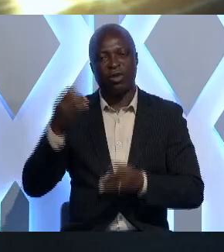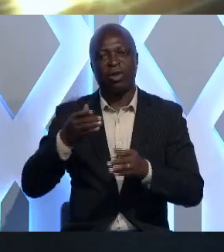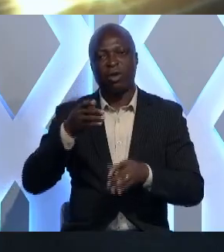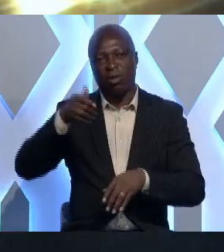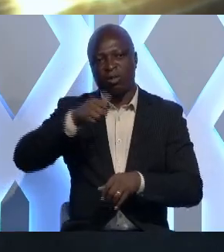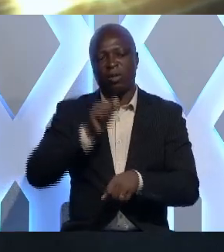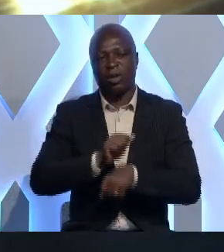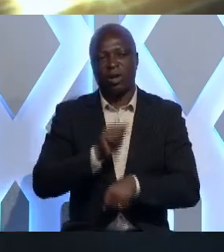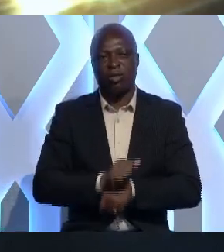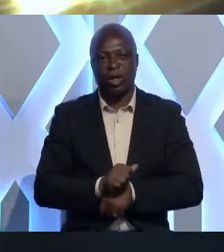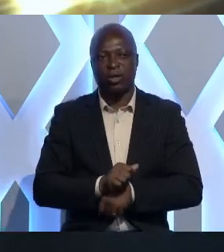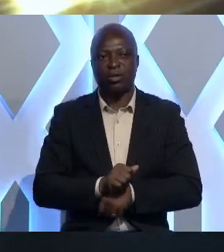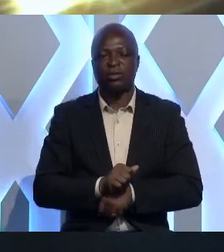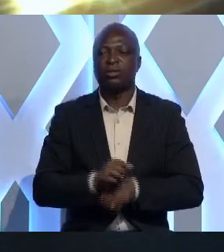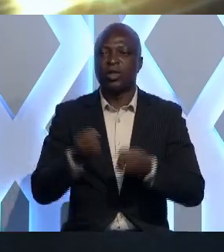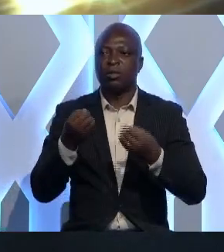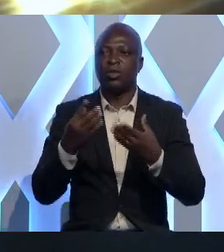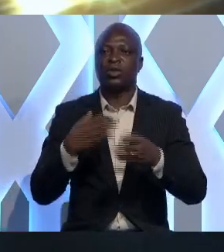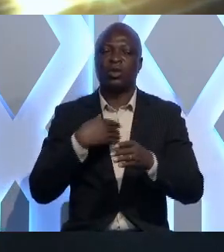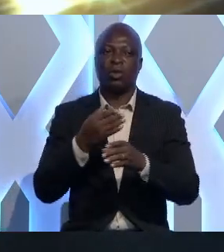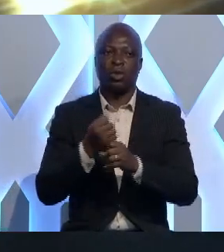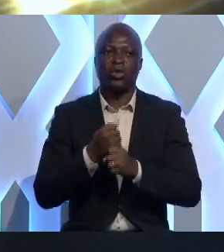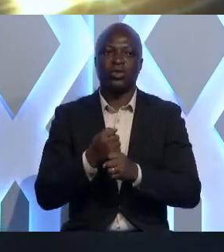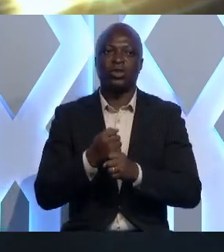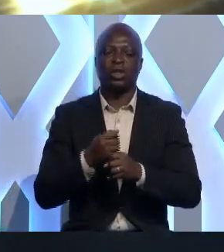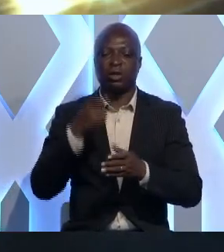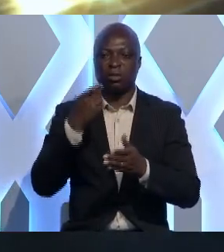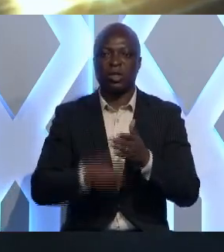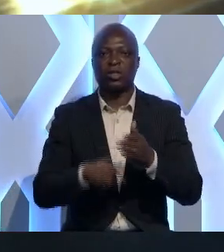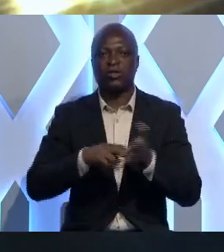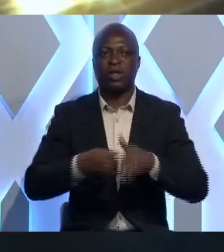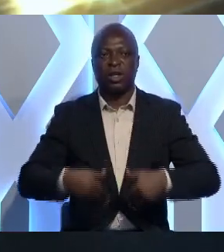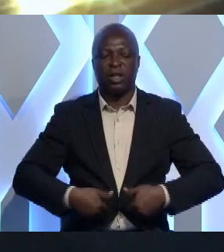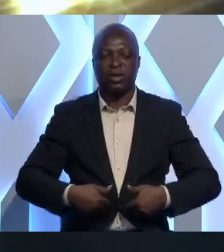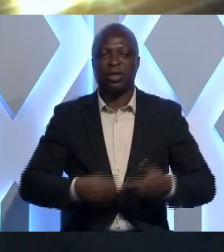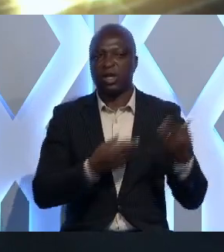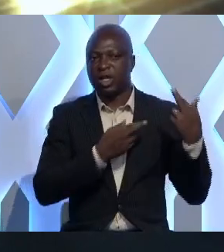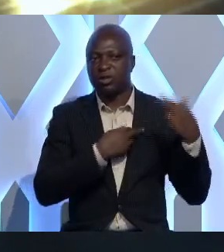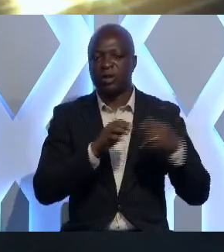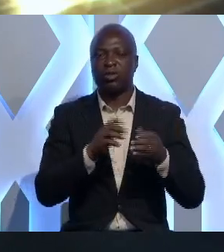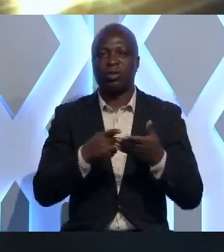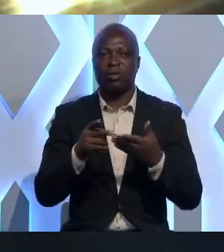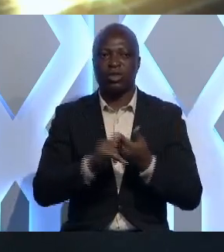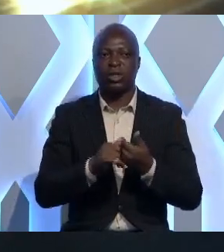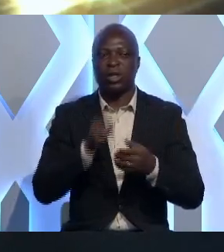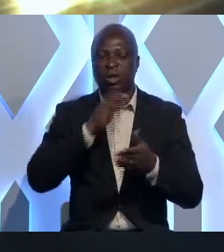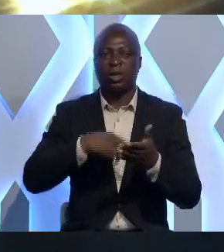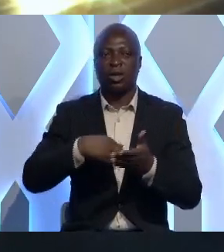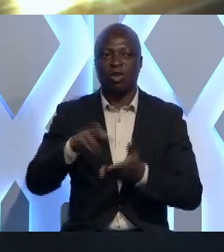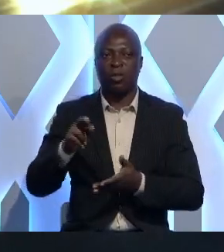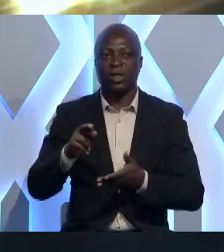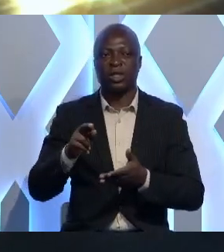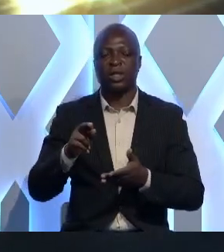propres employeurs, plusieurs ont reçu des prix. Ce sont donc des jeunes porteurs de projets qui ont été récompensés